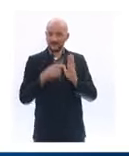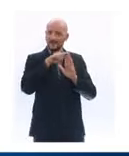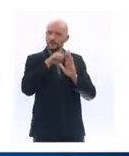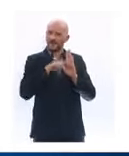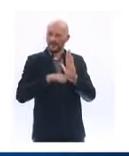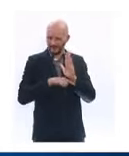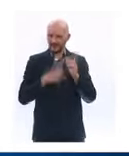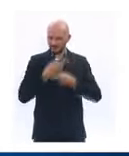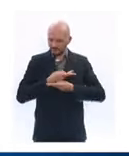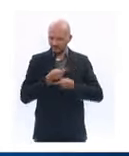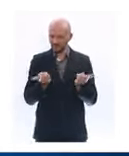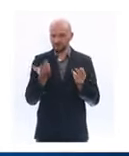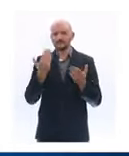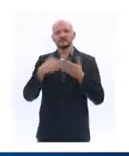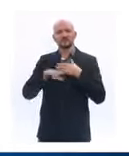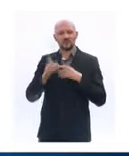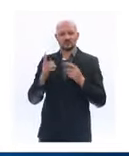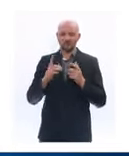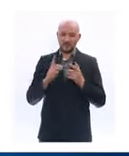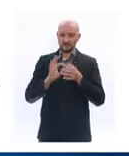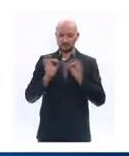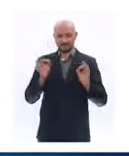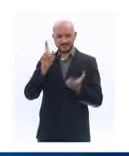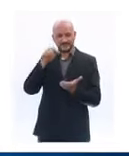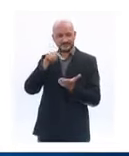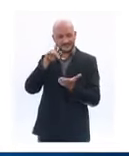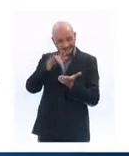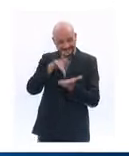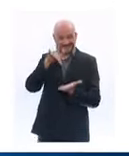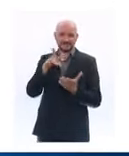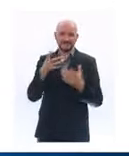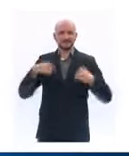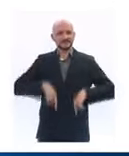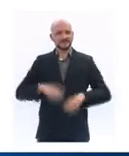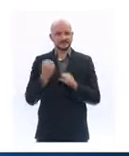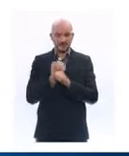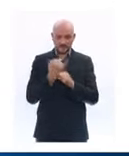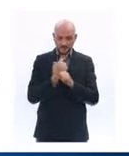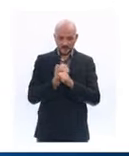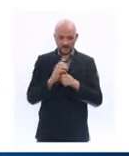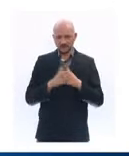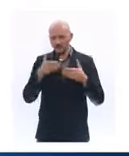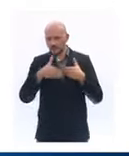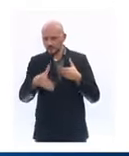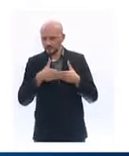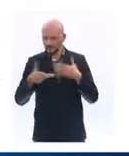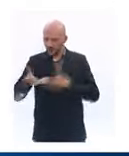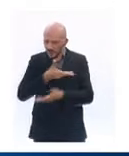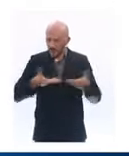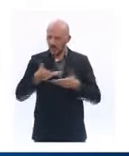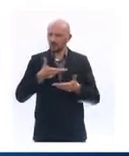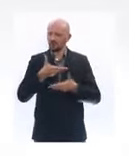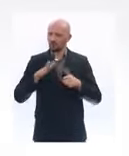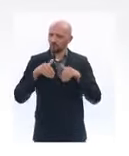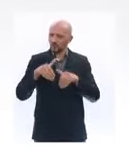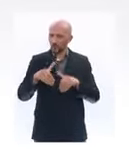modalités de mise en œuvre seront discutées avec les représentants des salariés au sein des entreprises. Vous l'avez